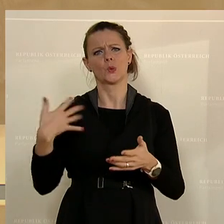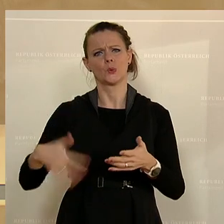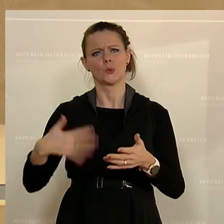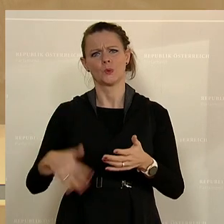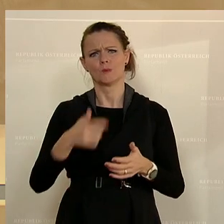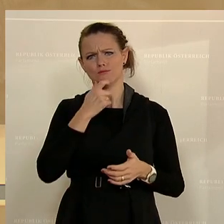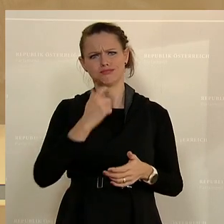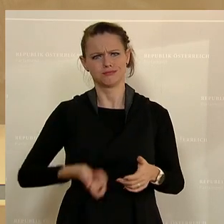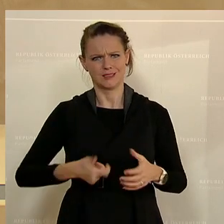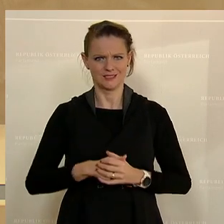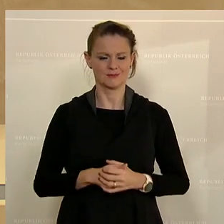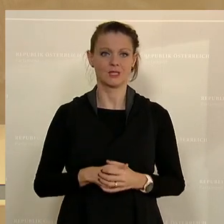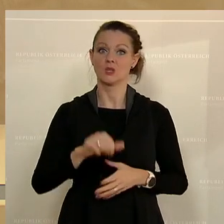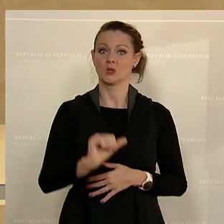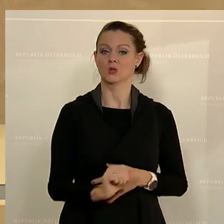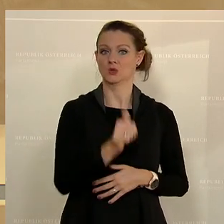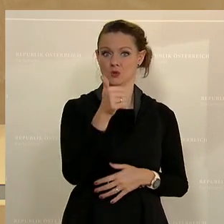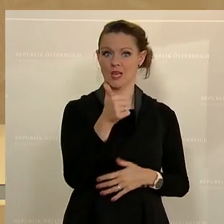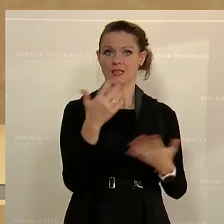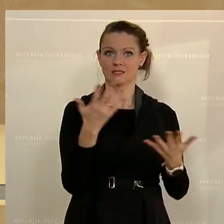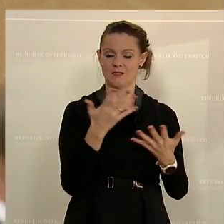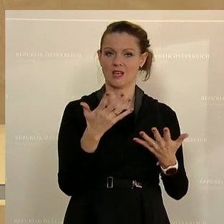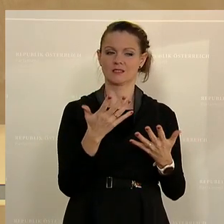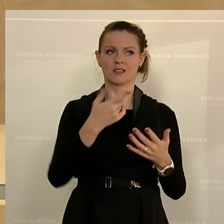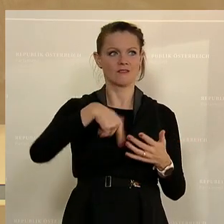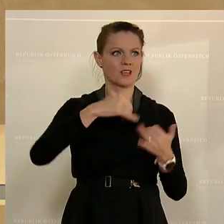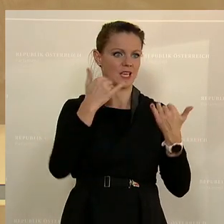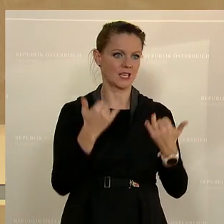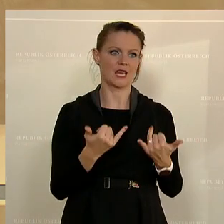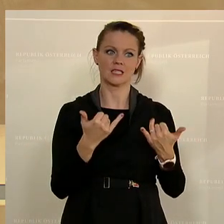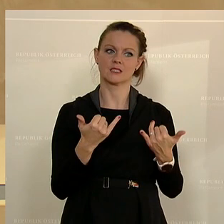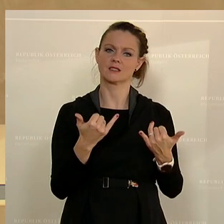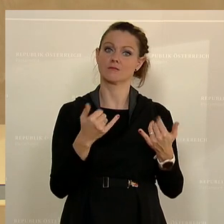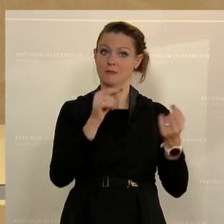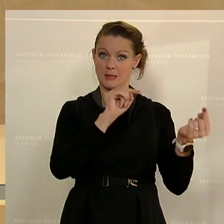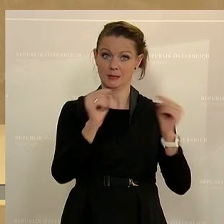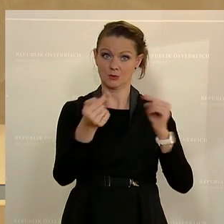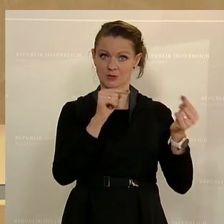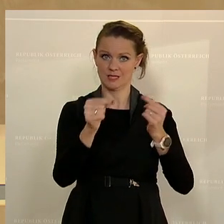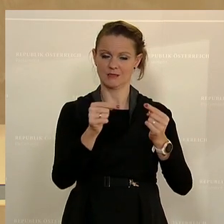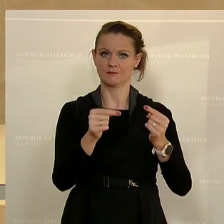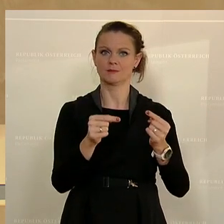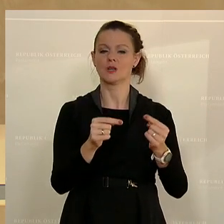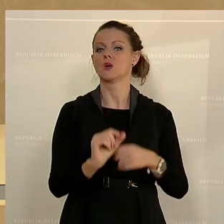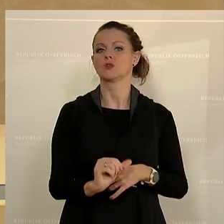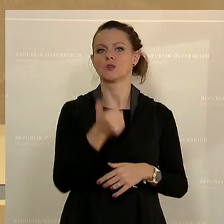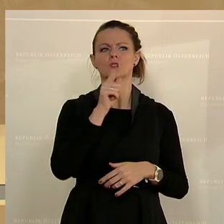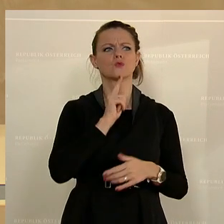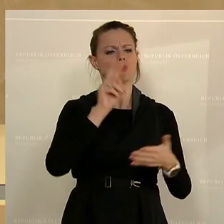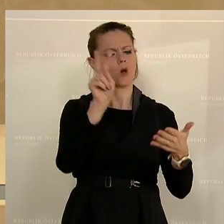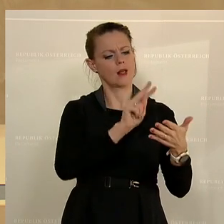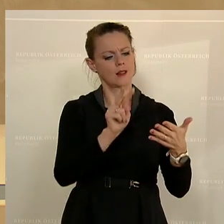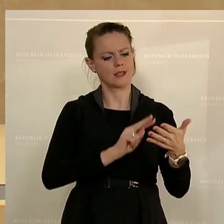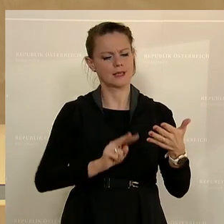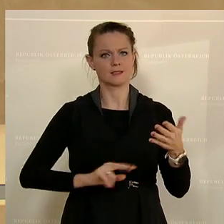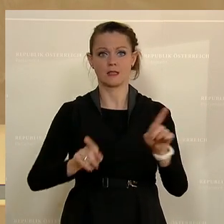dass wir zuerst einmal das meiste, worüber wir hier herinnen debattieren, zunächst einmal nur lesen und auch in